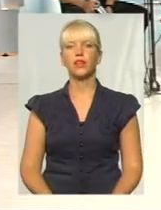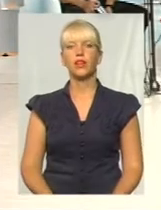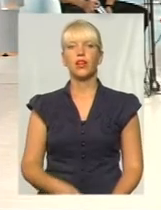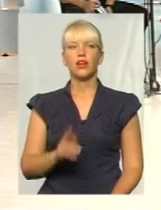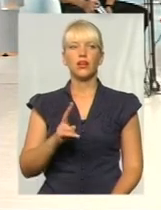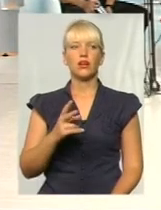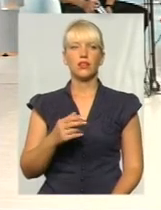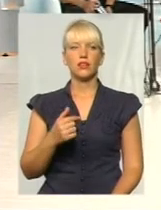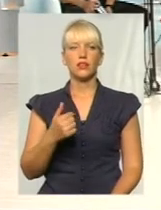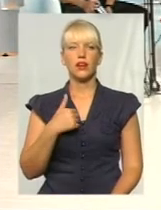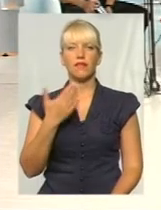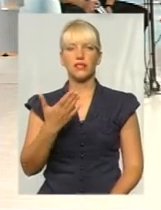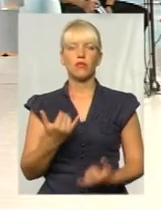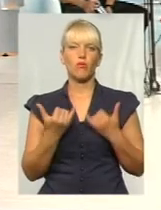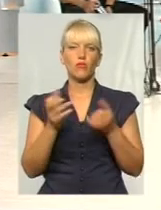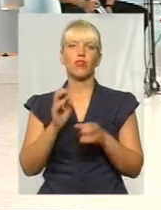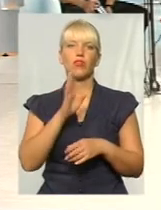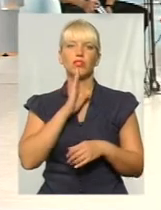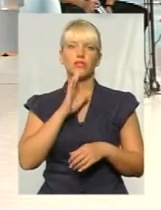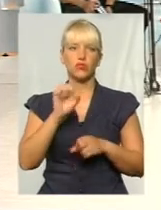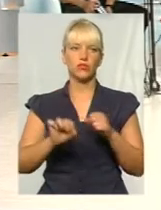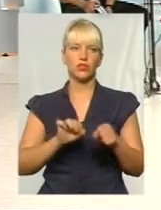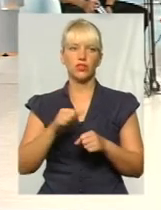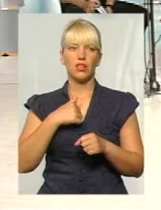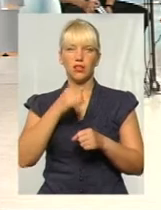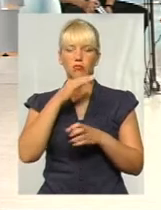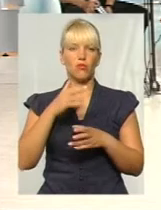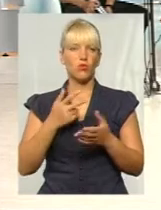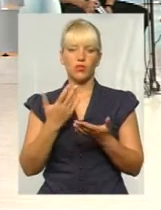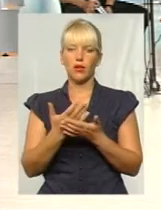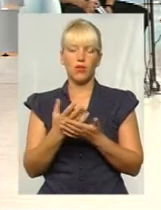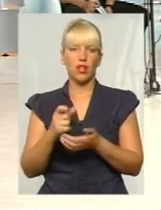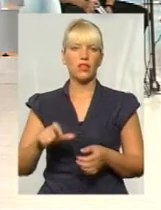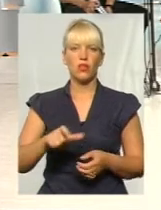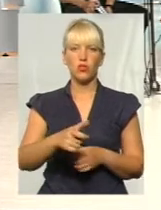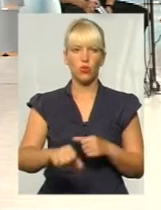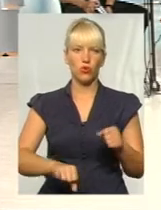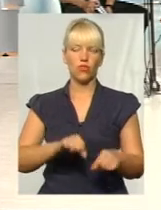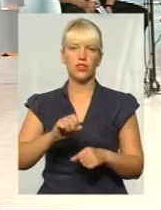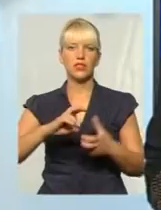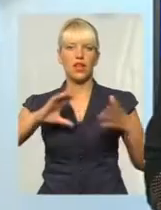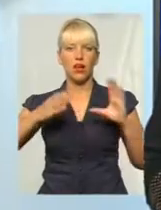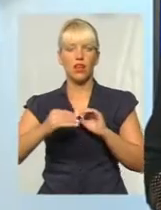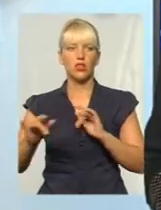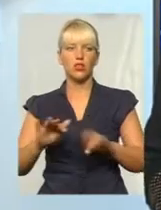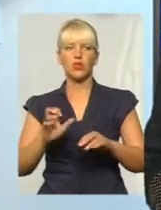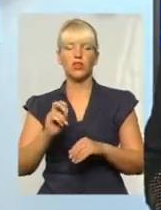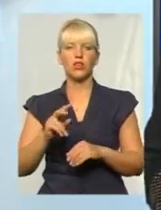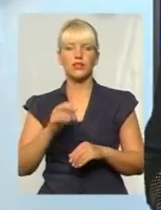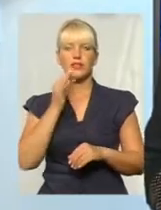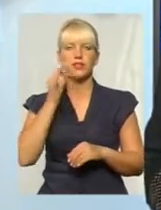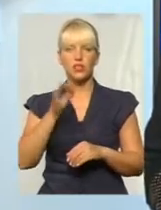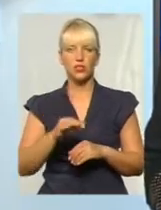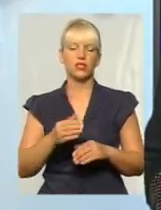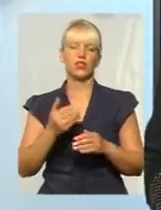взагалі вас дуже поважаю як дівчину-велосипедиста, адже я, наприклад, не можу виїхати на дорогу, в загальний рух. Скажіть, і ви,